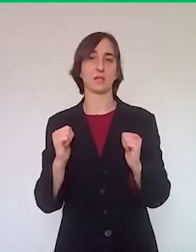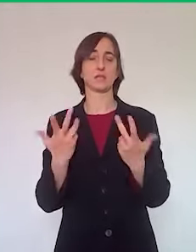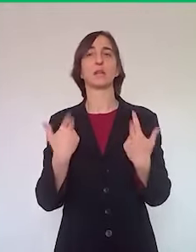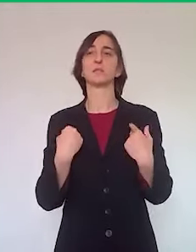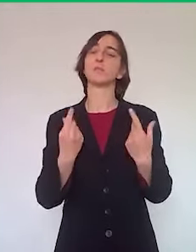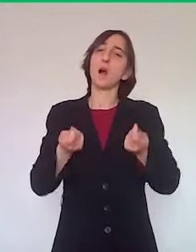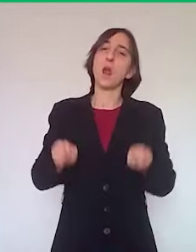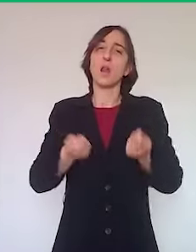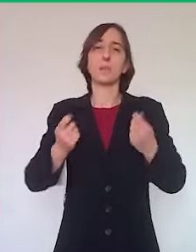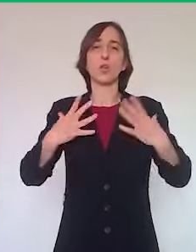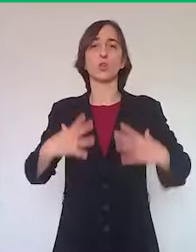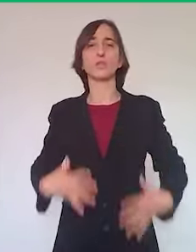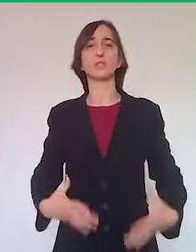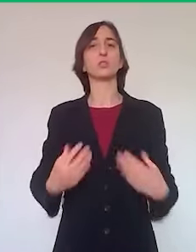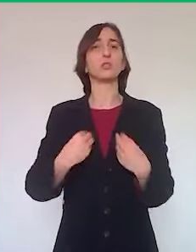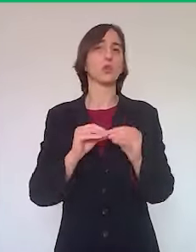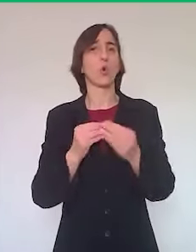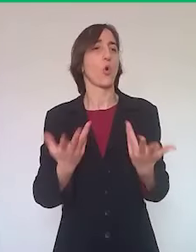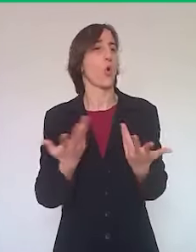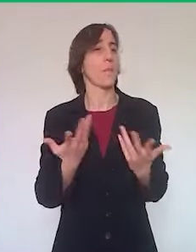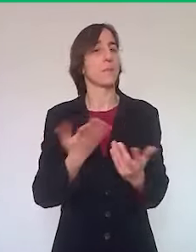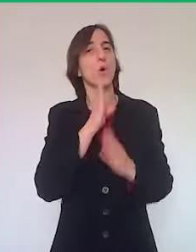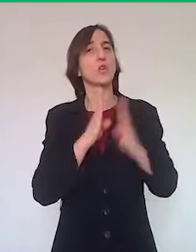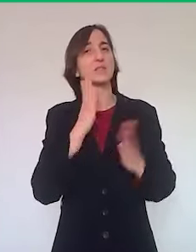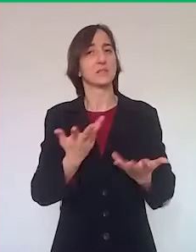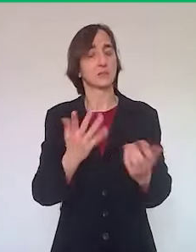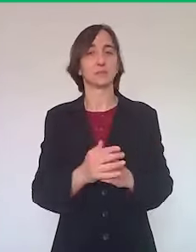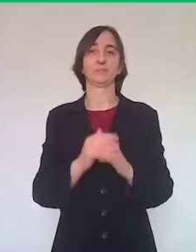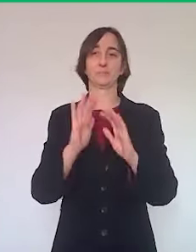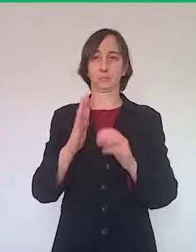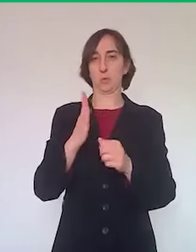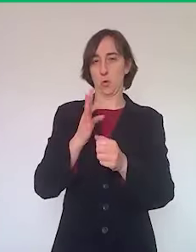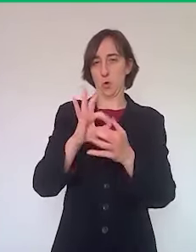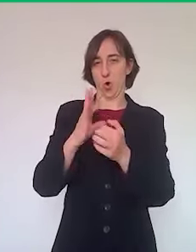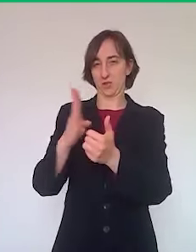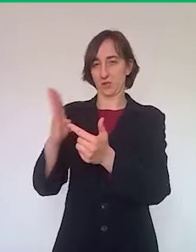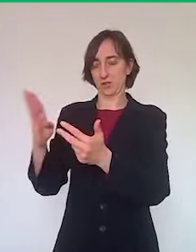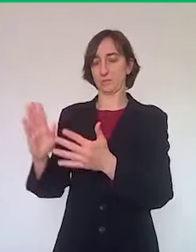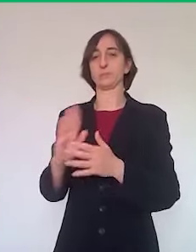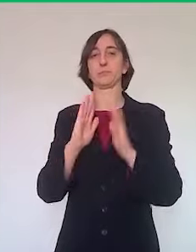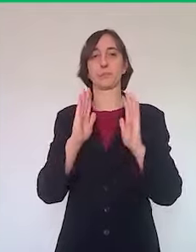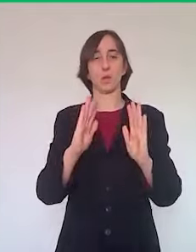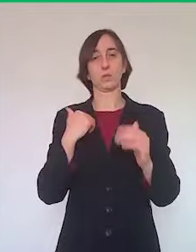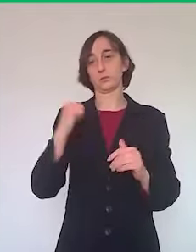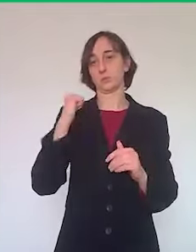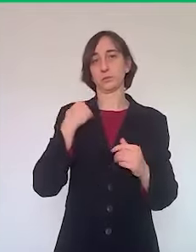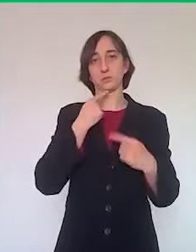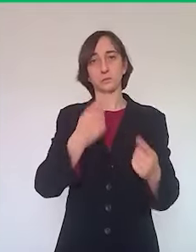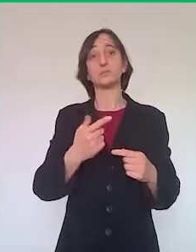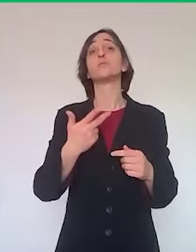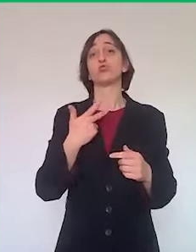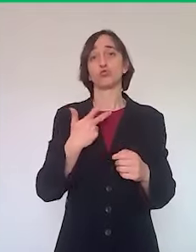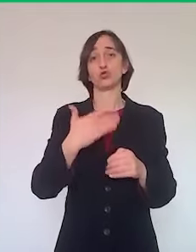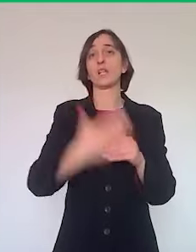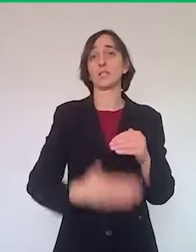il proprio fisico. Andiamo per ordine. Come abbiamo detto prima, i limiti agli spostamenti sono tuttora vigenti, sono molto